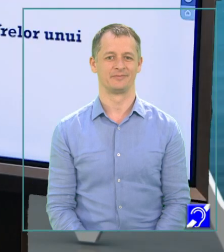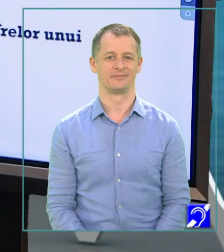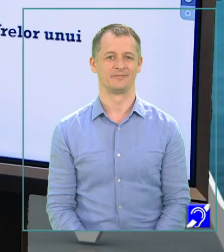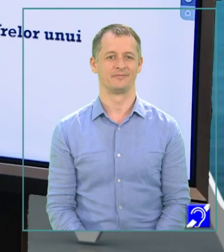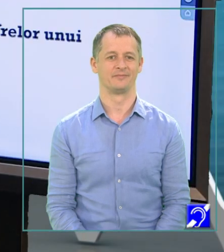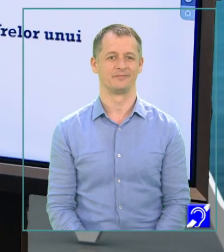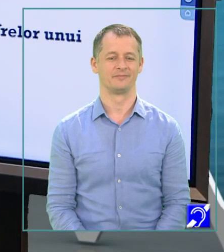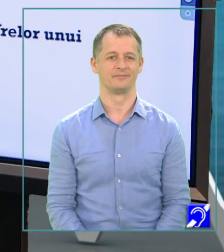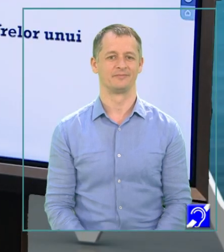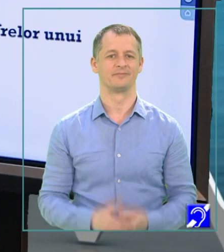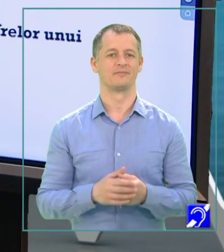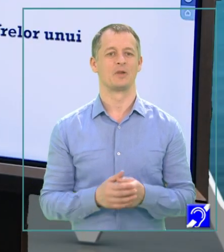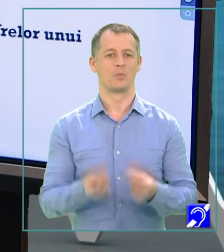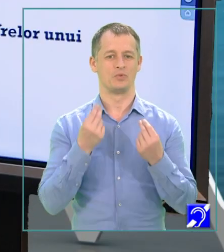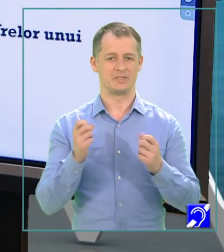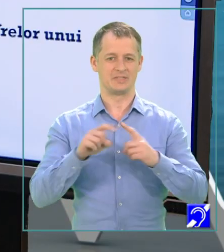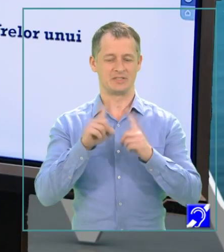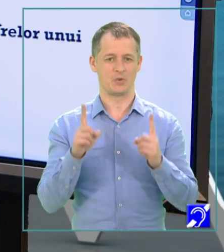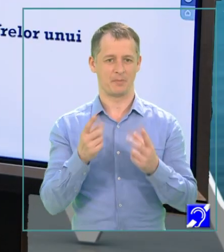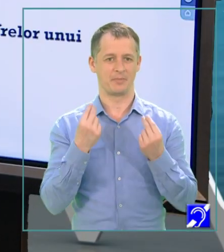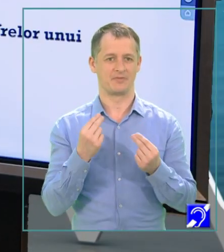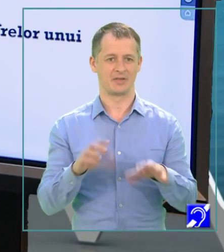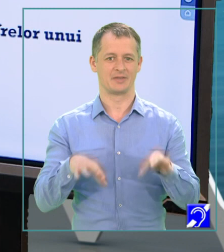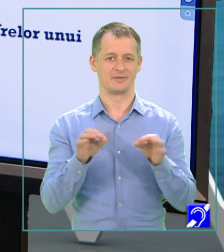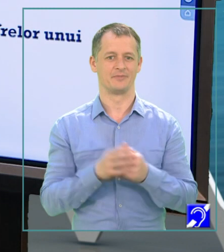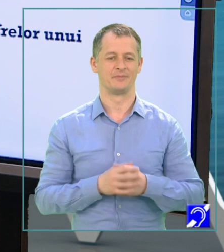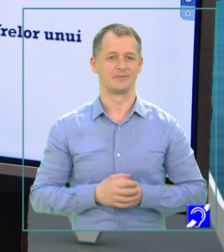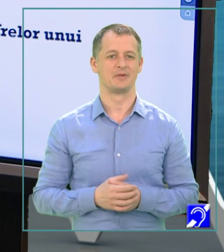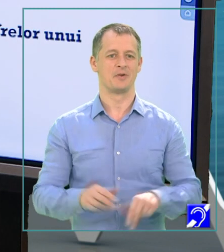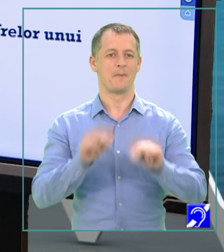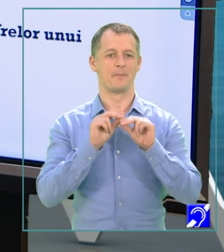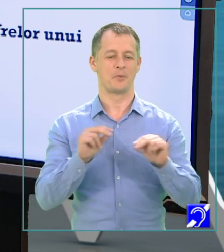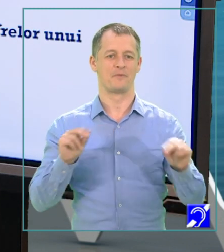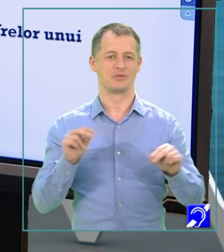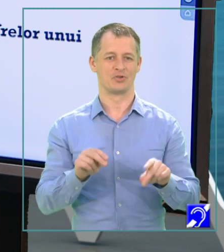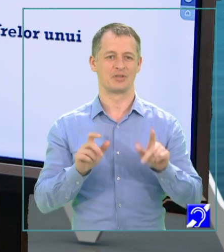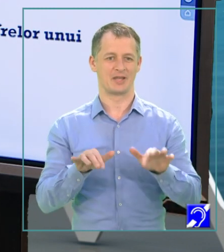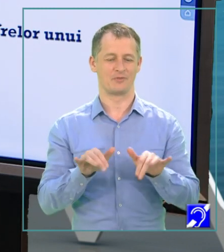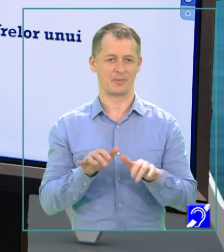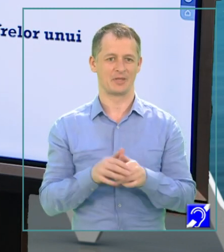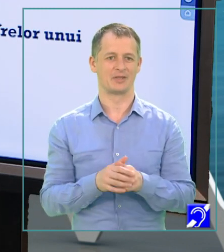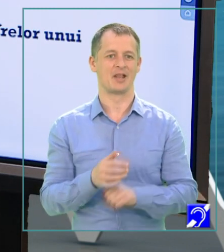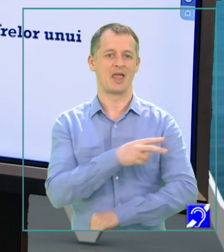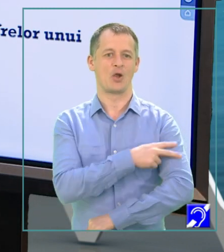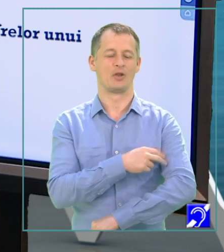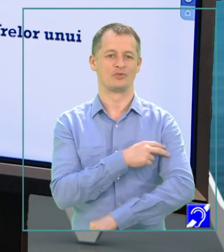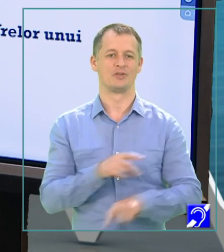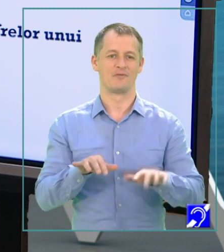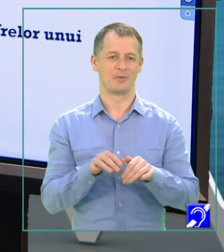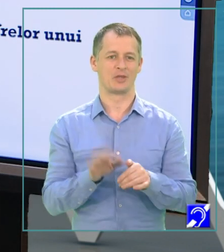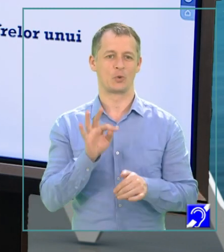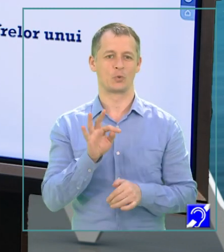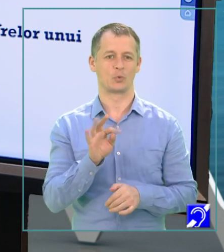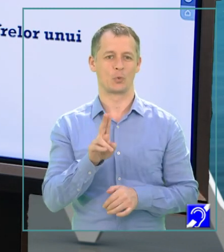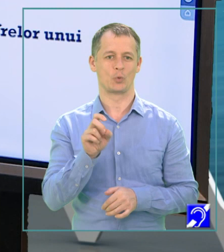Bună ziua, bine v-am regăsit! Mă nuiesc Alina Gabriela Boca, sunt profesor de informatică la Colegiul Național de Informatică Tudor